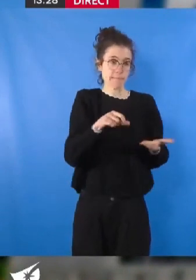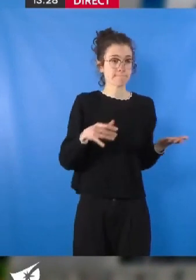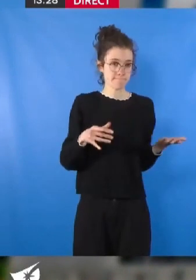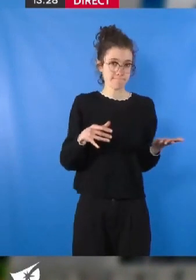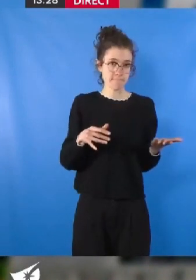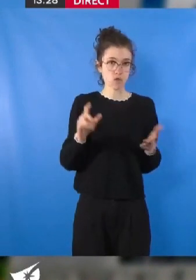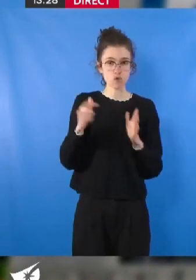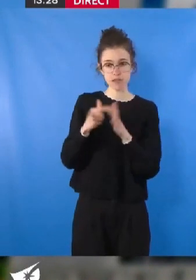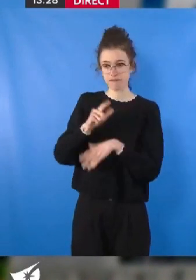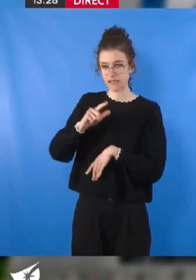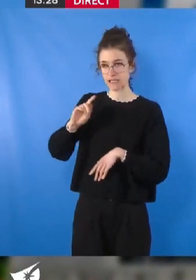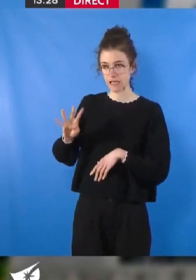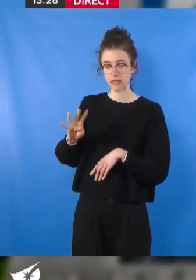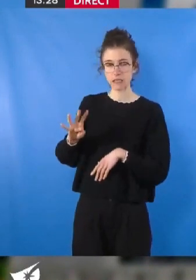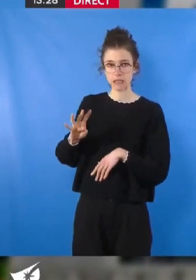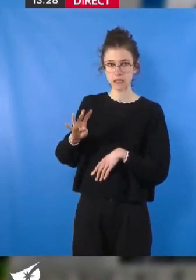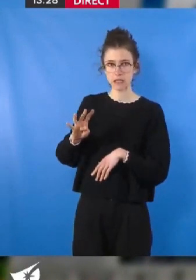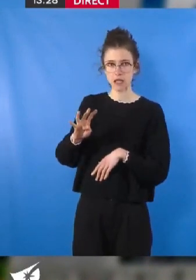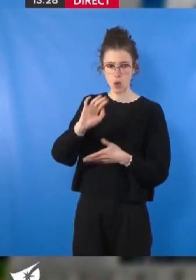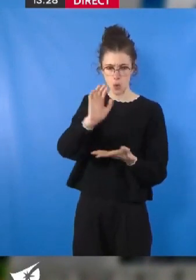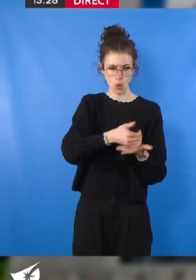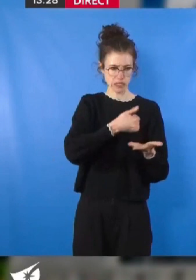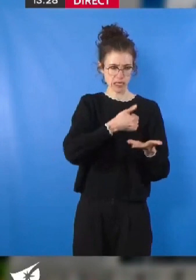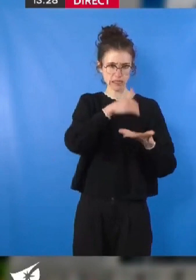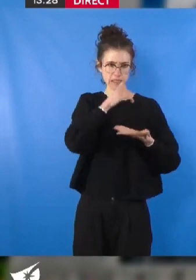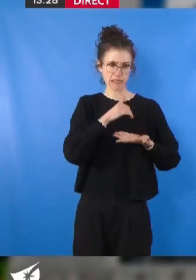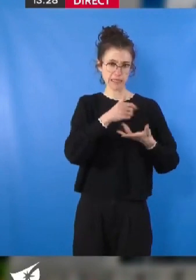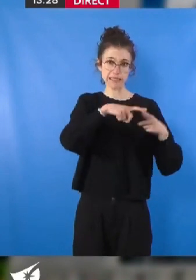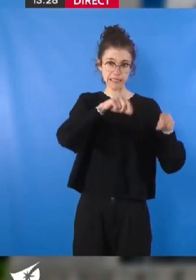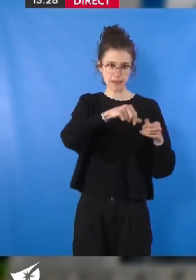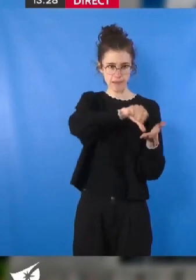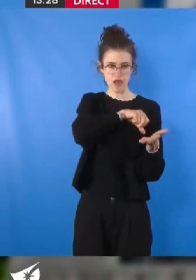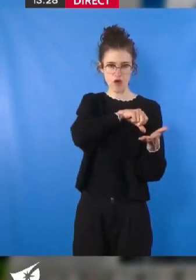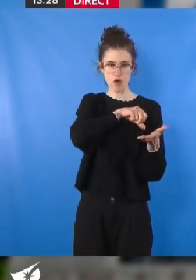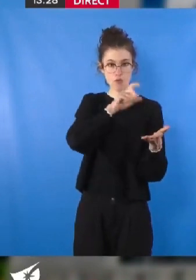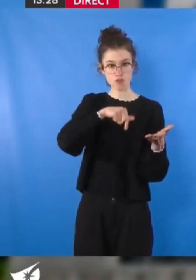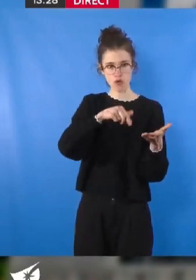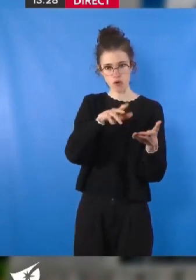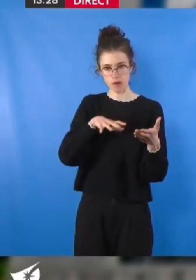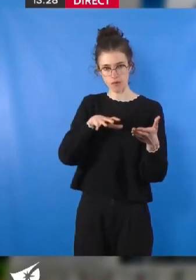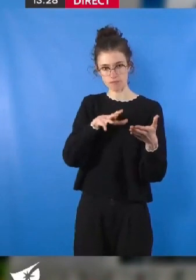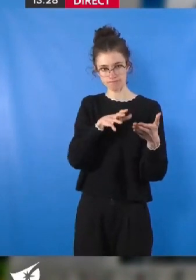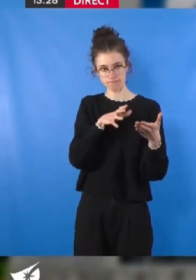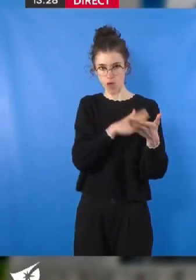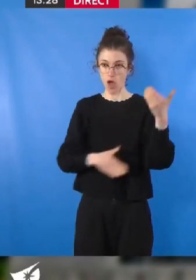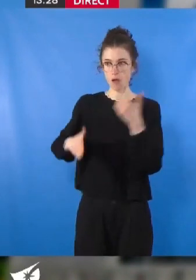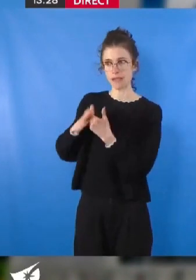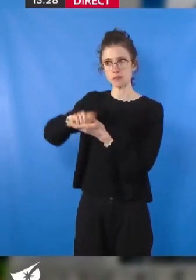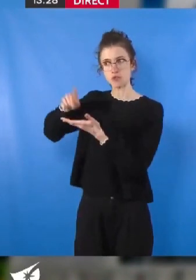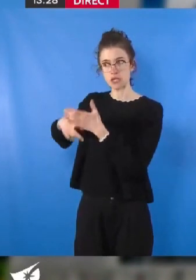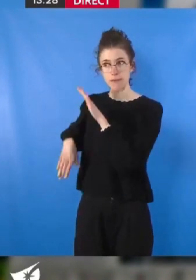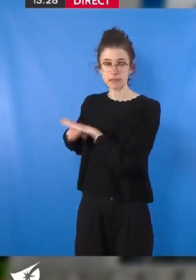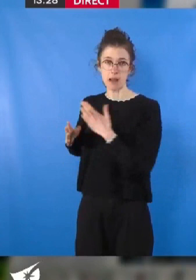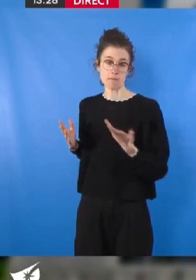hors taxes de recettes des titres payants qu'il faudrait compenser par le budget principal. Pour amortir la hausse